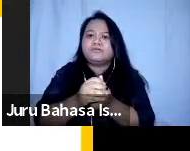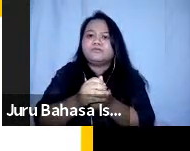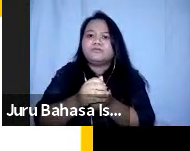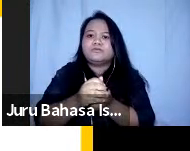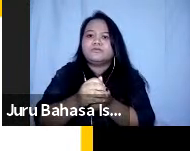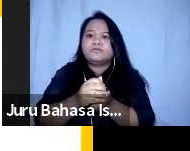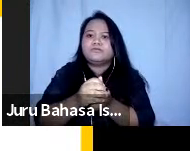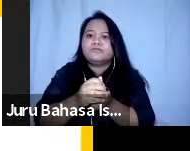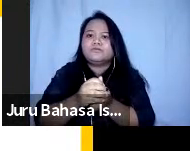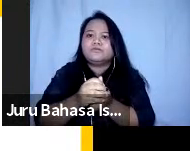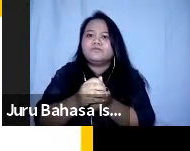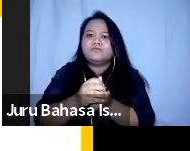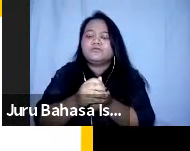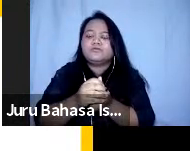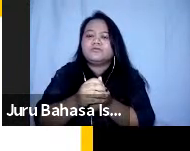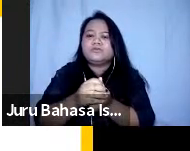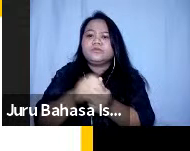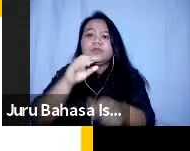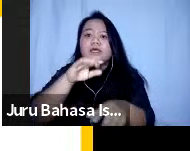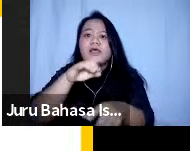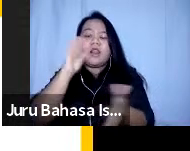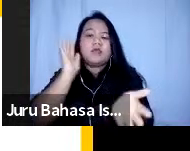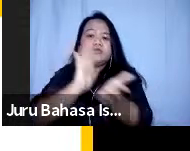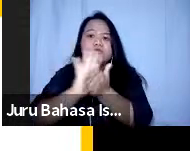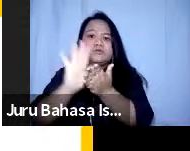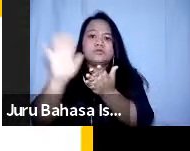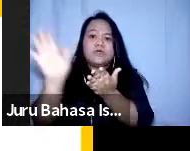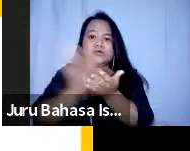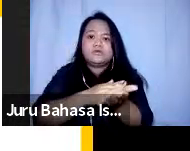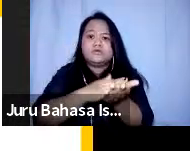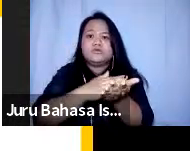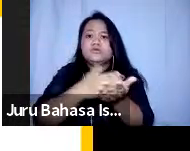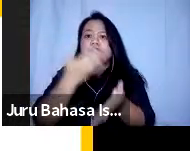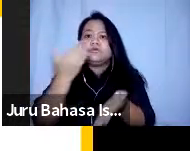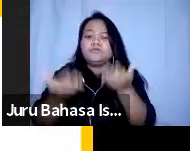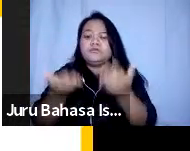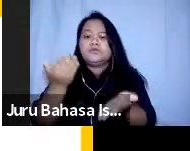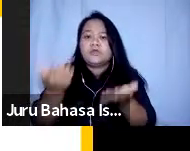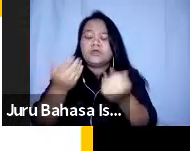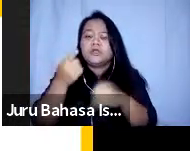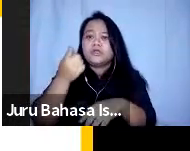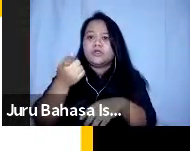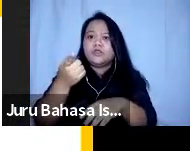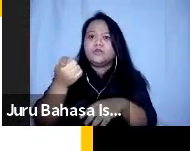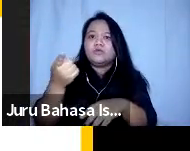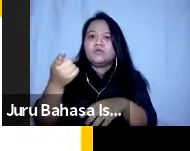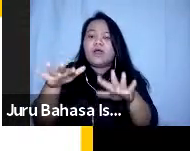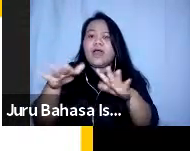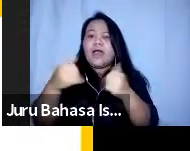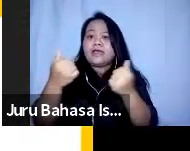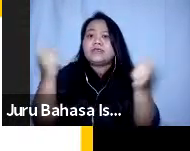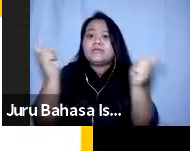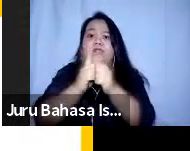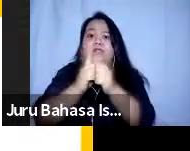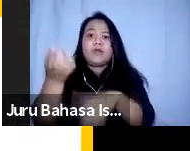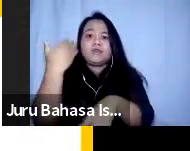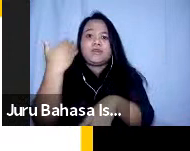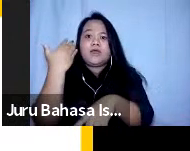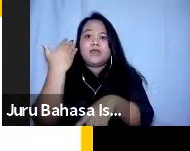saya langsung saja mungkin disini dari hasil pertemuan tadi